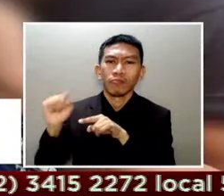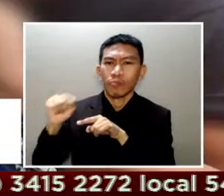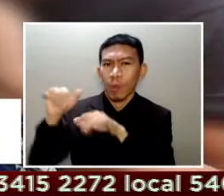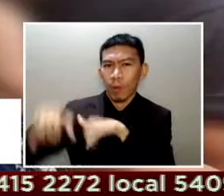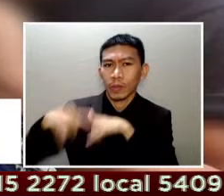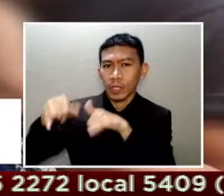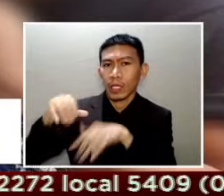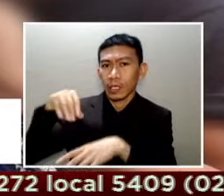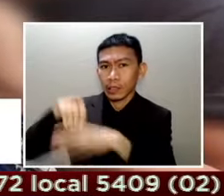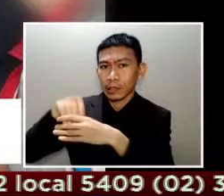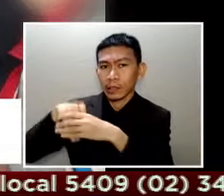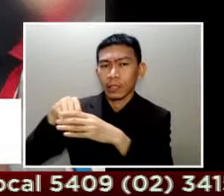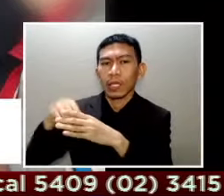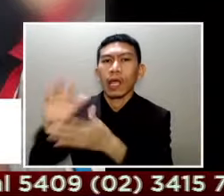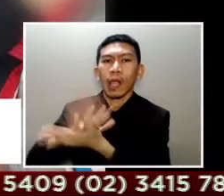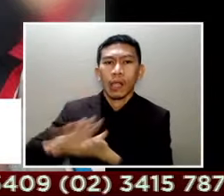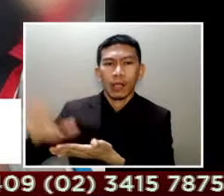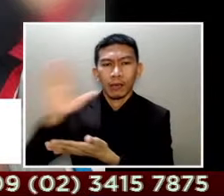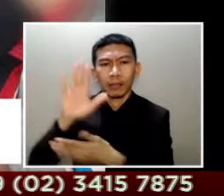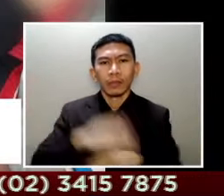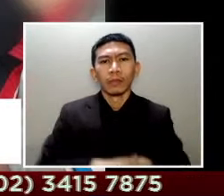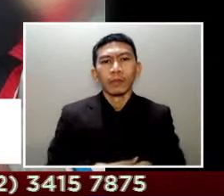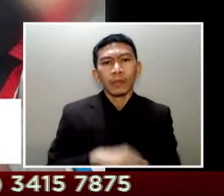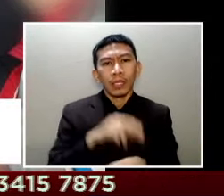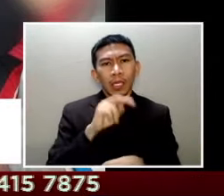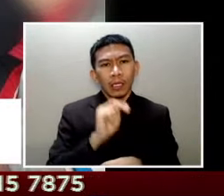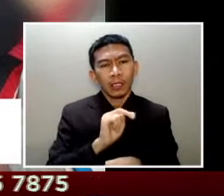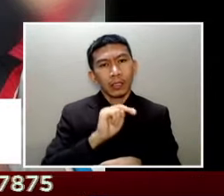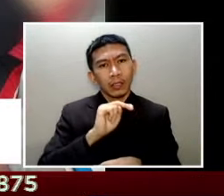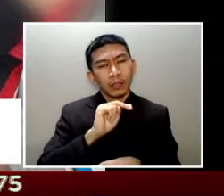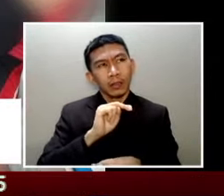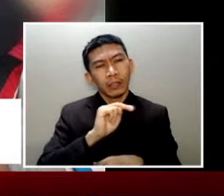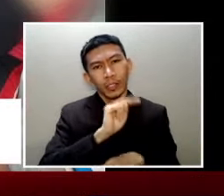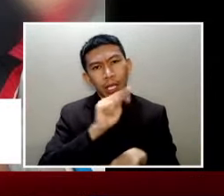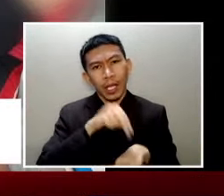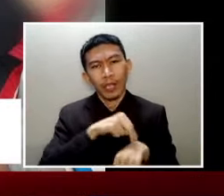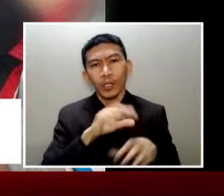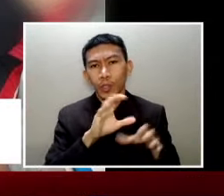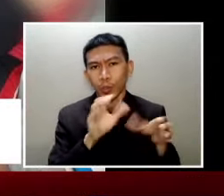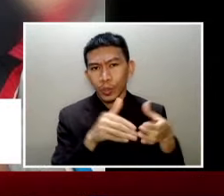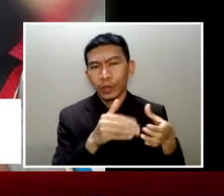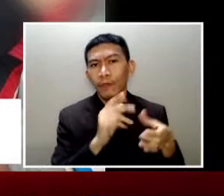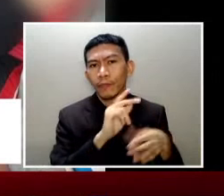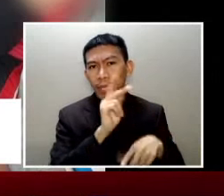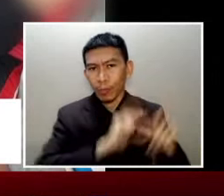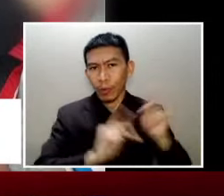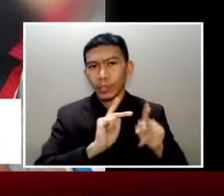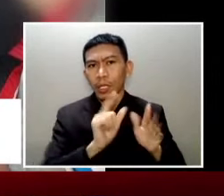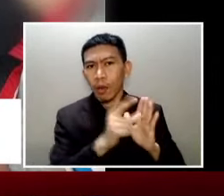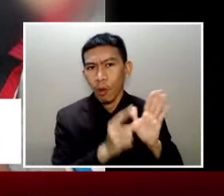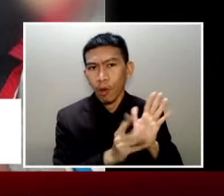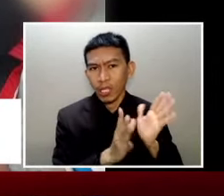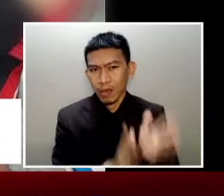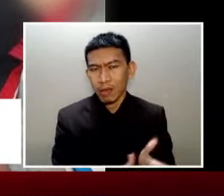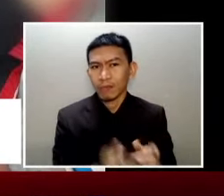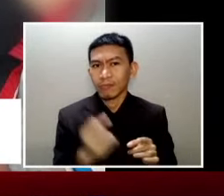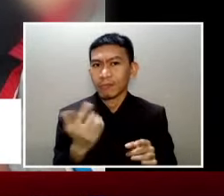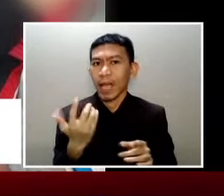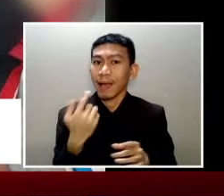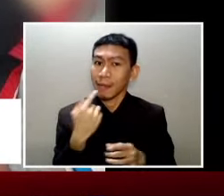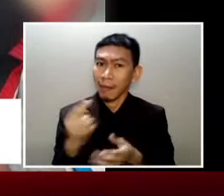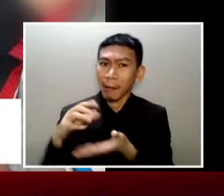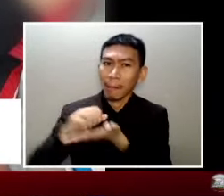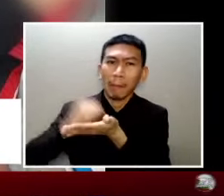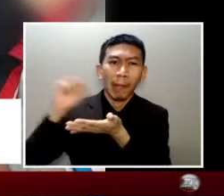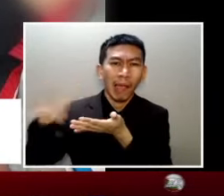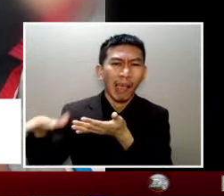po sa National Union of People's Lawyers na kumakatawan sa 6 sa 7 kinasuhan Binasura ang mga reklamo dahil kulang